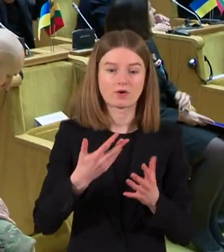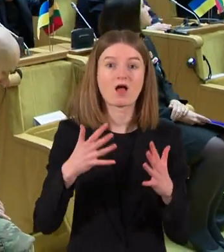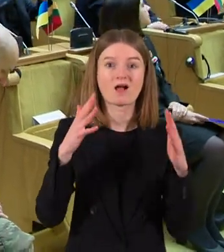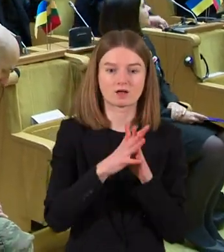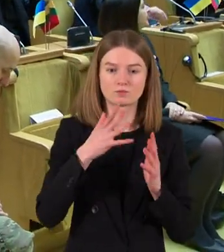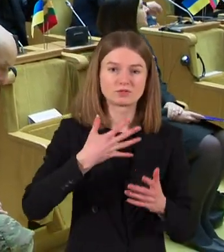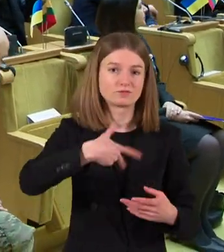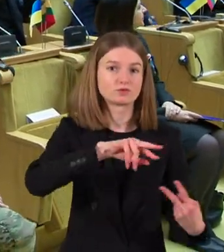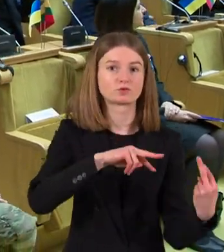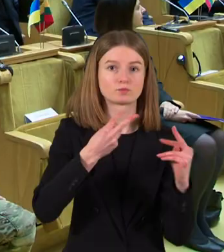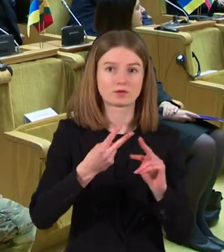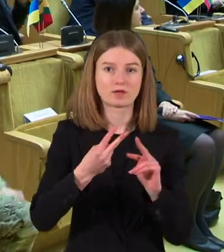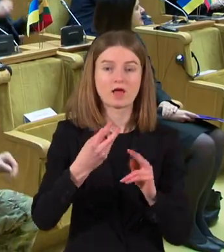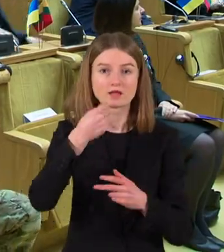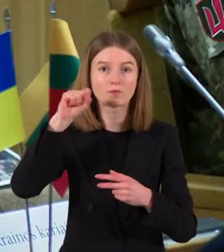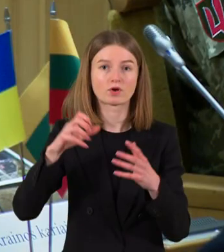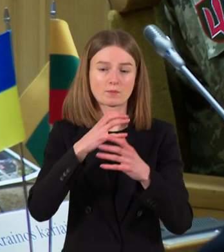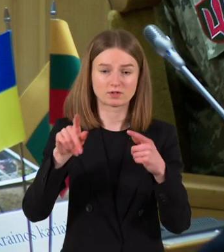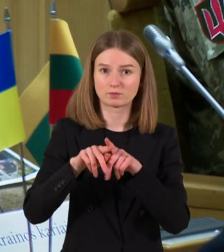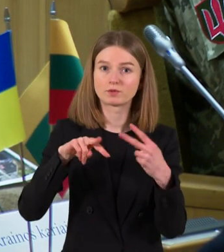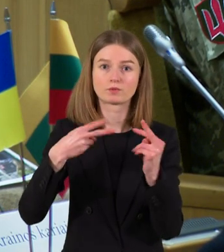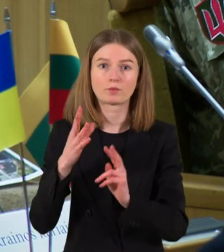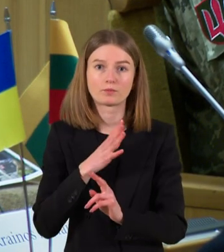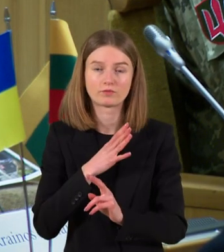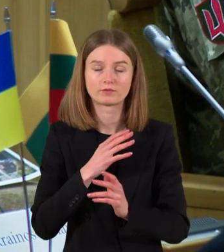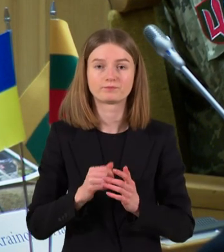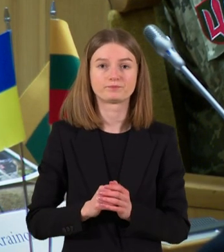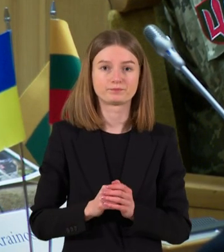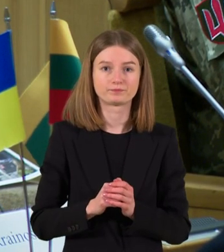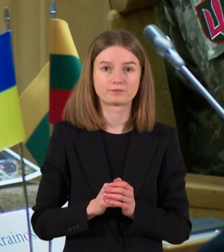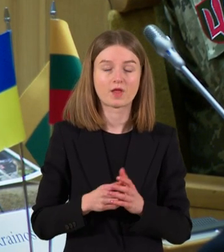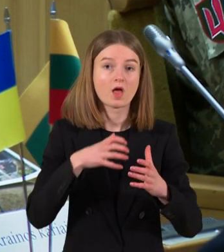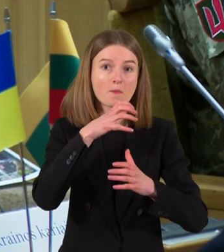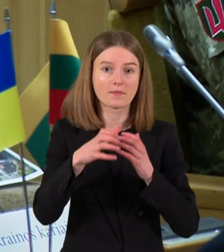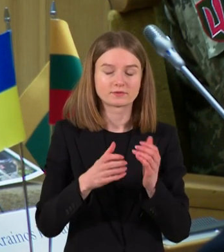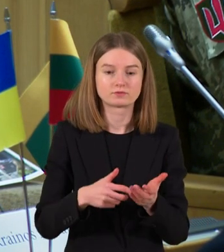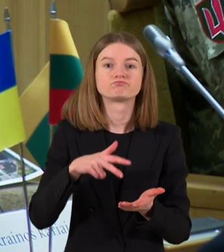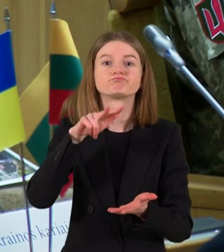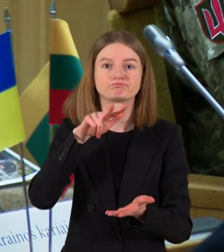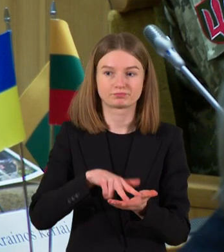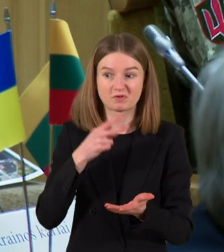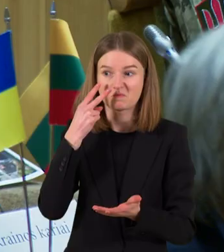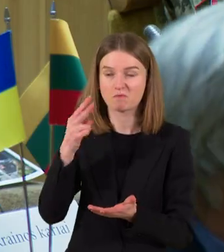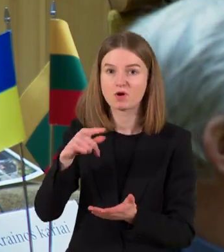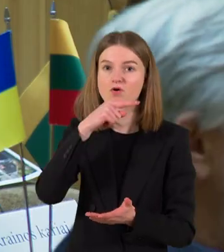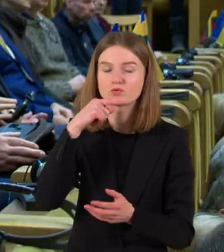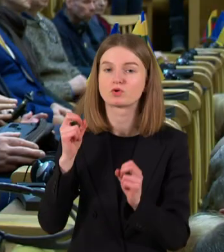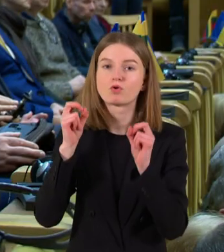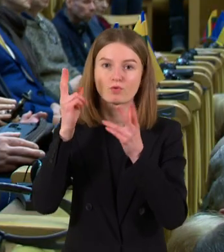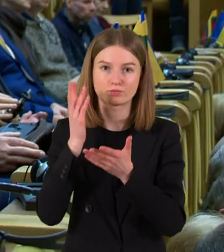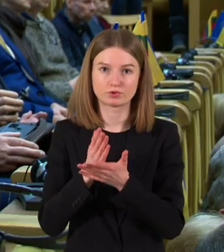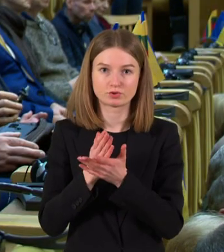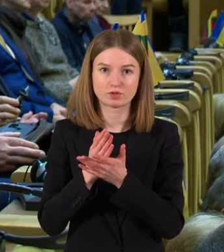mus visus, pakeitė demokratinį pasaulį. Nukritus rožiniams akiniams pasaulis turėjo pripažinti, Rusija yra grėsmė.